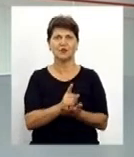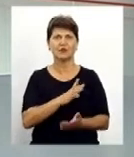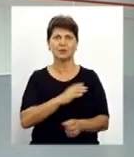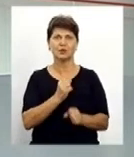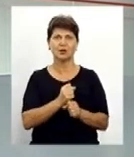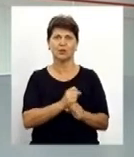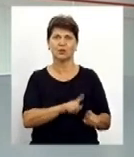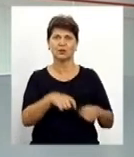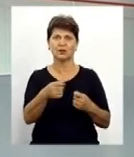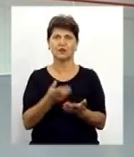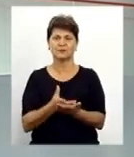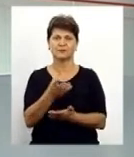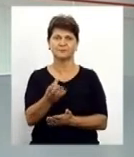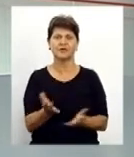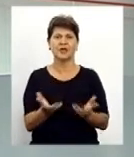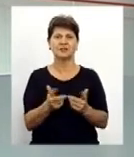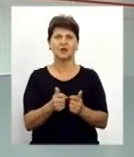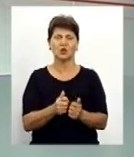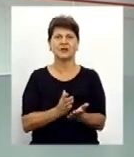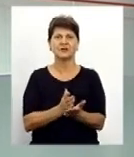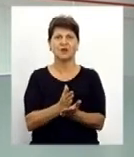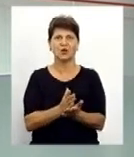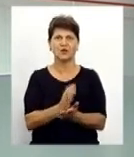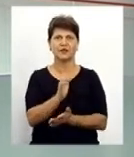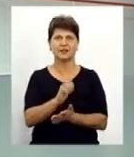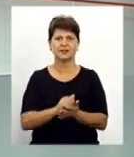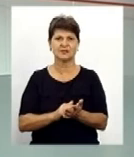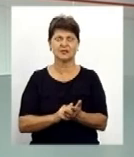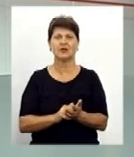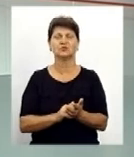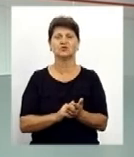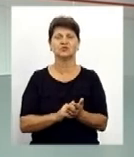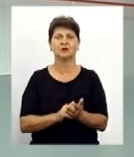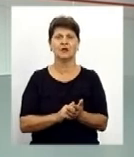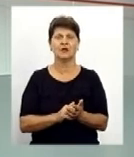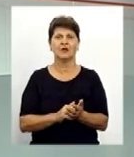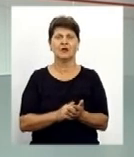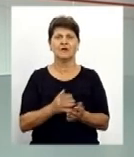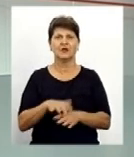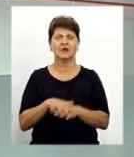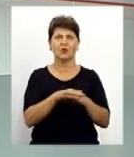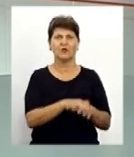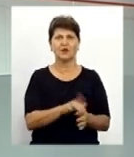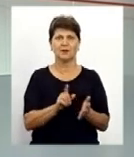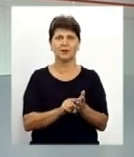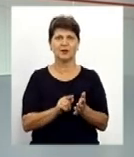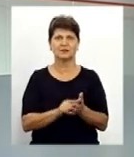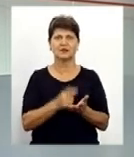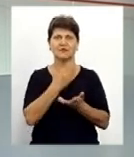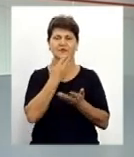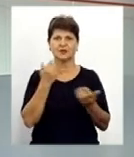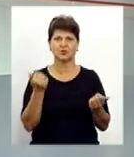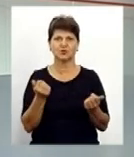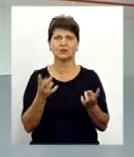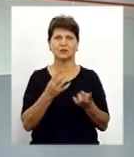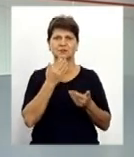роботодавець, а також зараховувати страховий стаж, необхідний для призначення пенсії. Відсутність СМС – підстава звернутися до свого